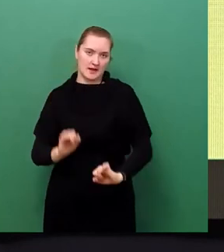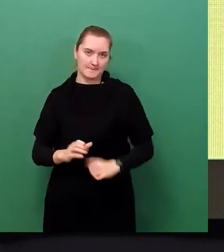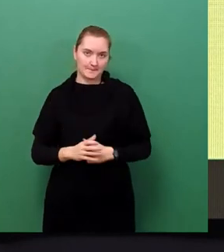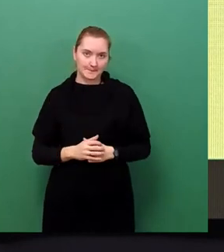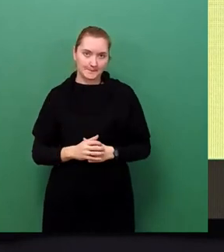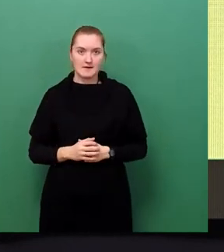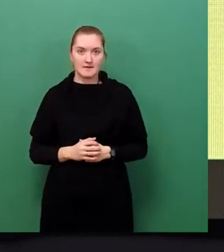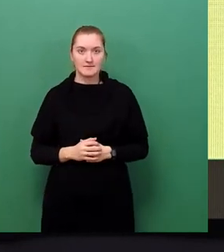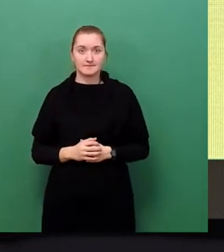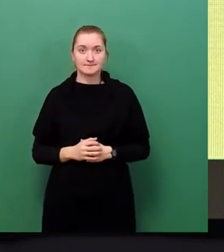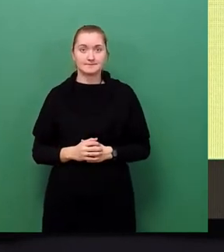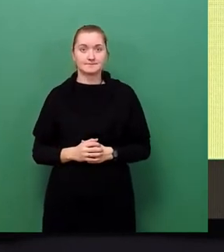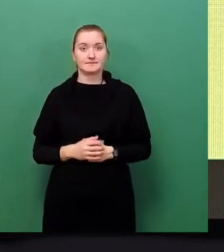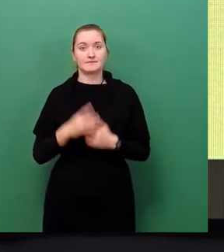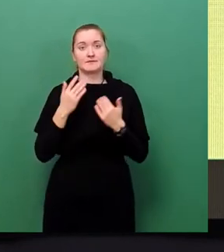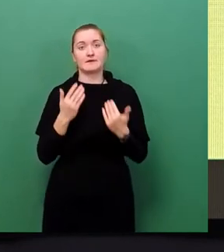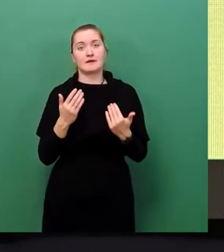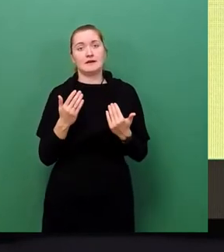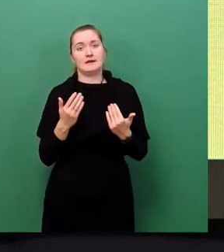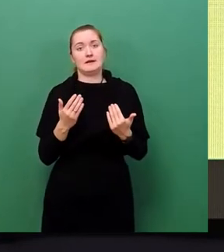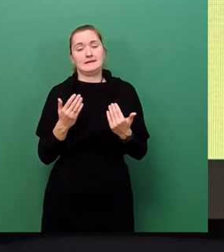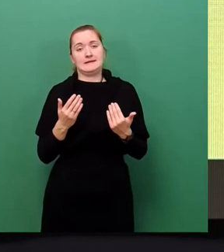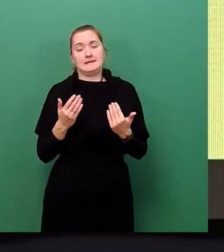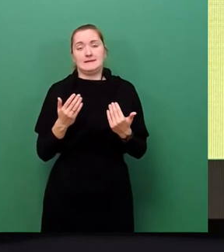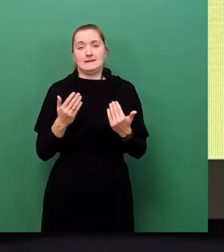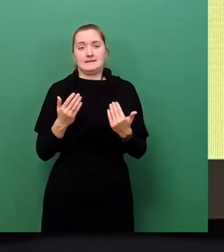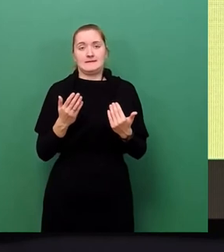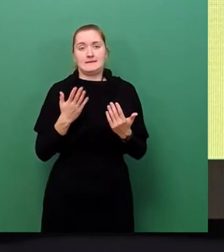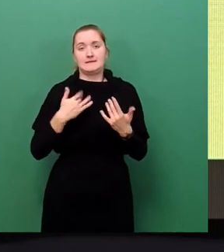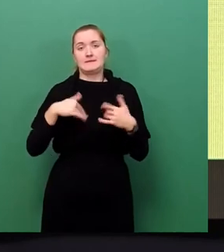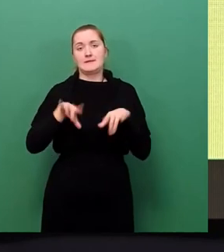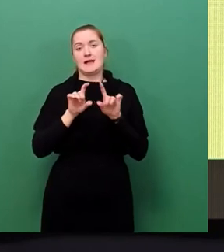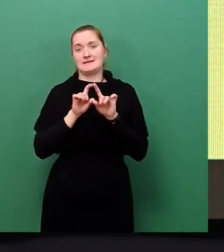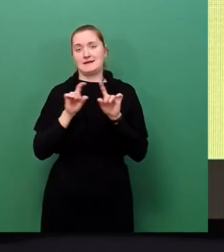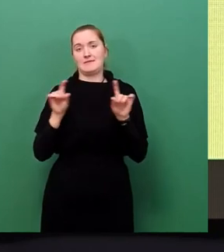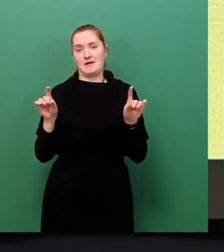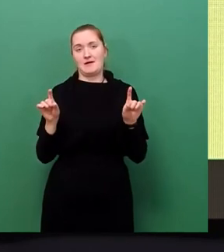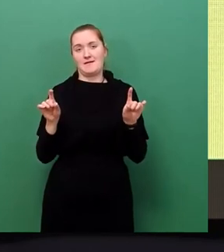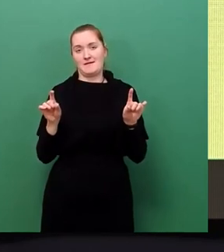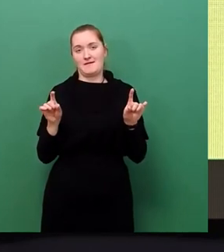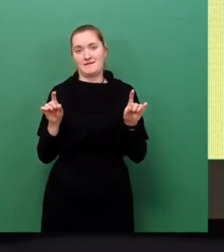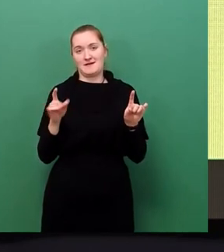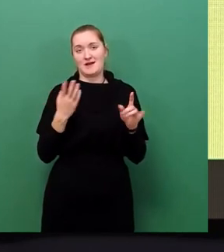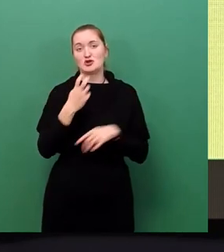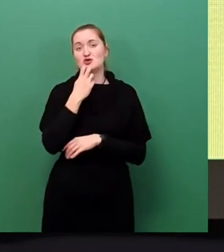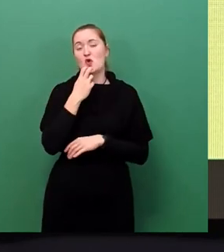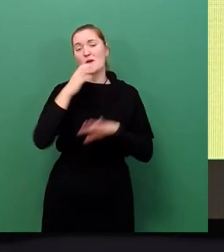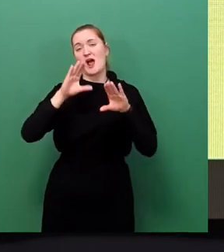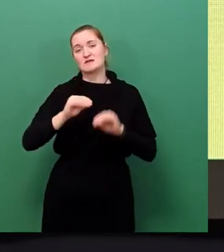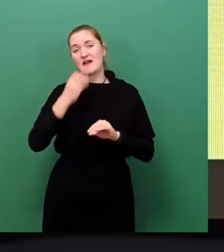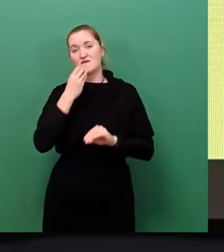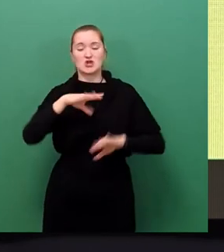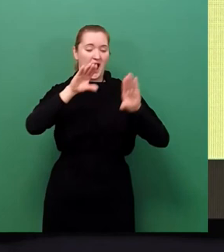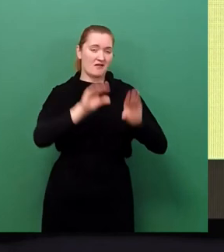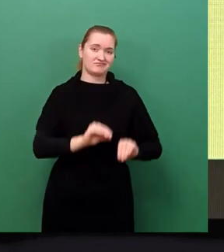erste Obersatz, dass es darum geht, die Eintrittswahrscheinlichkeit von Stromausfällen zu minimieren, vorwiegend Aufgabe